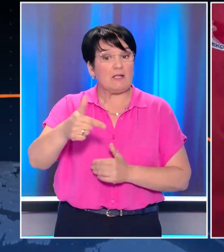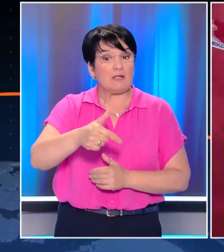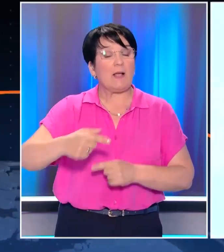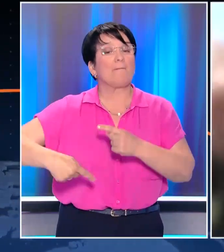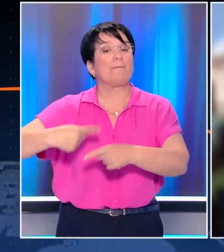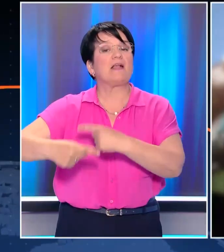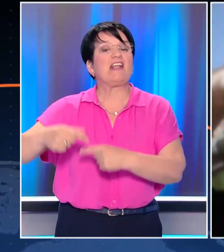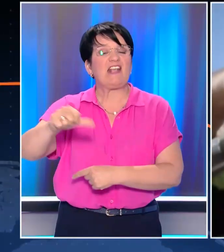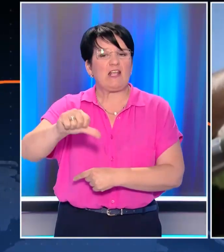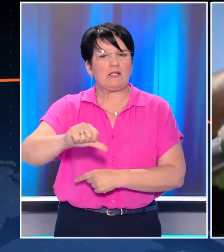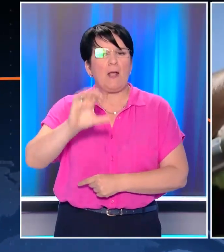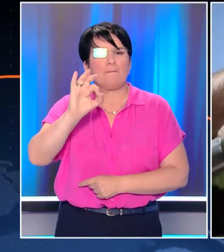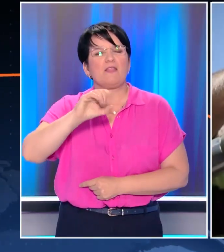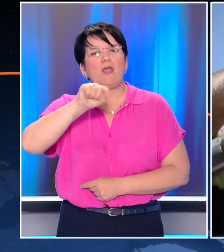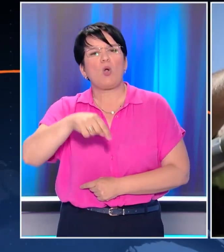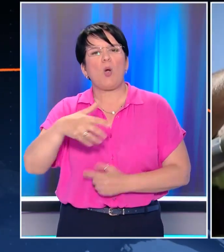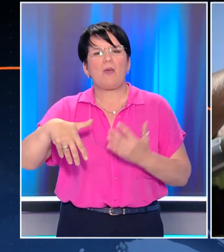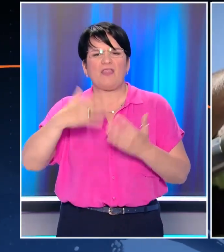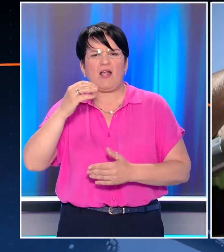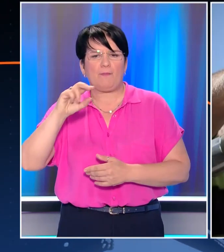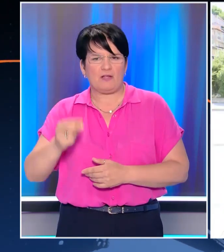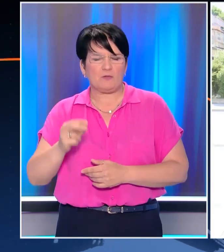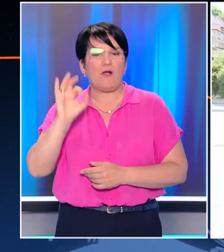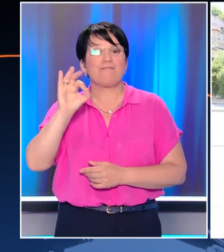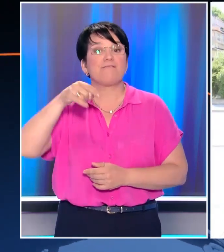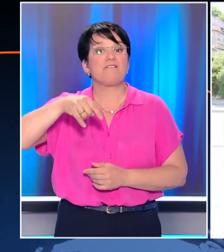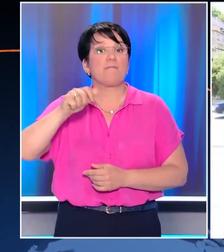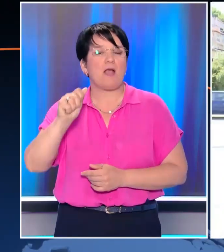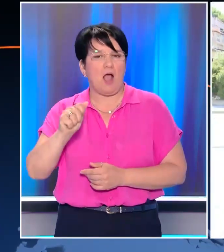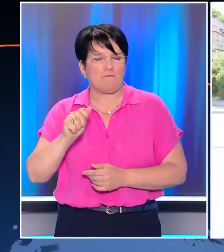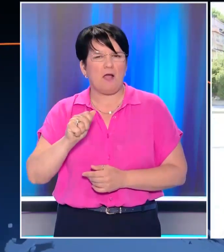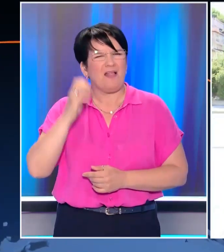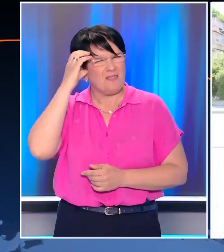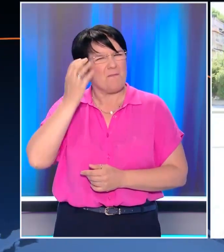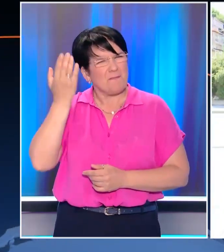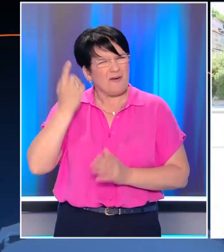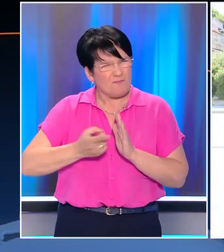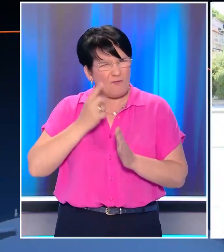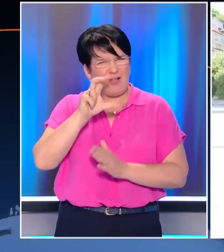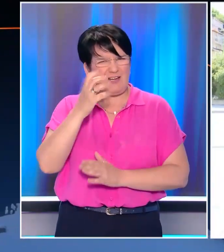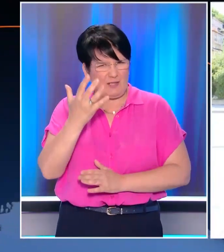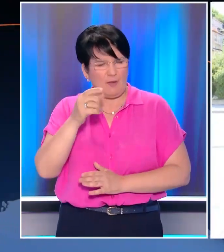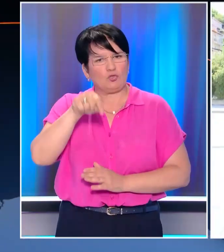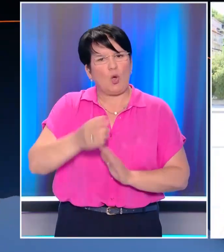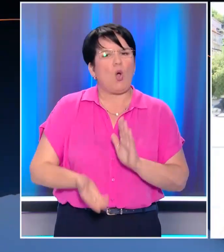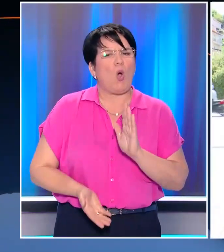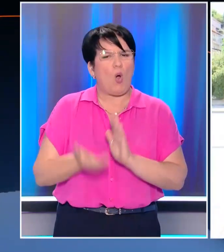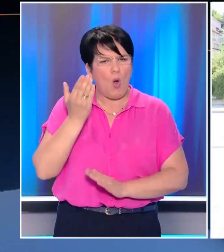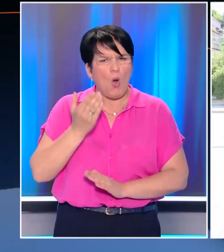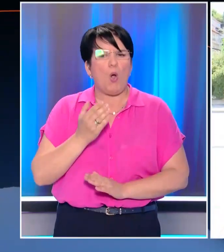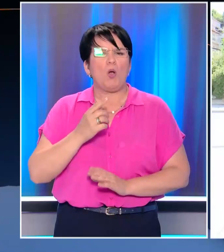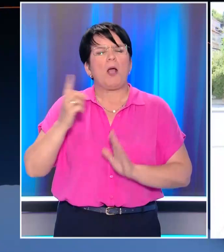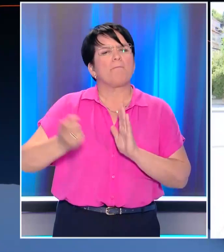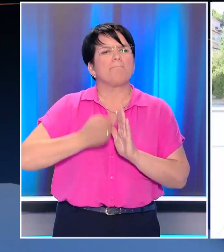Πατρίλιο Κίνησης στα 0,15 ευρώ το λίτρο με ΦΠΑ. Εγώ είχα πάρει 35 ευρώ την προηγούμενη φορά. Φτάνει για να